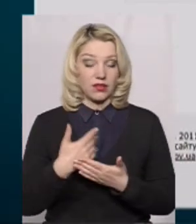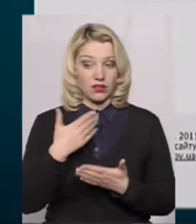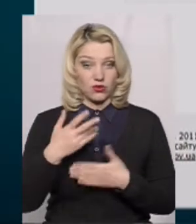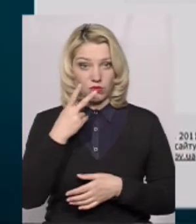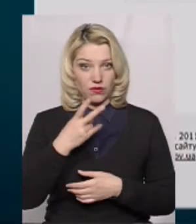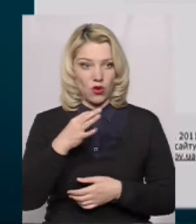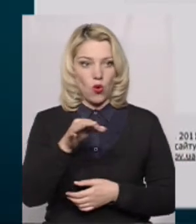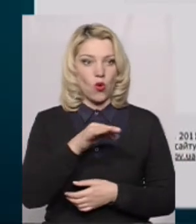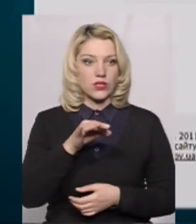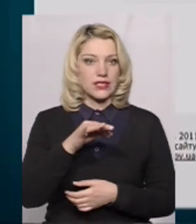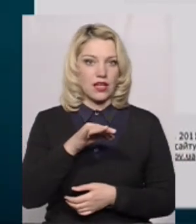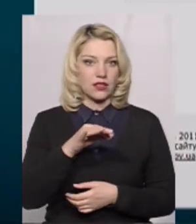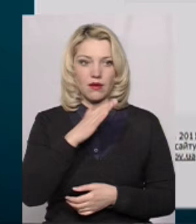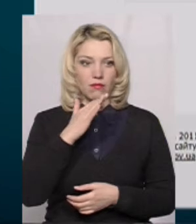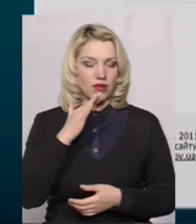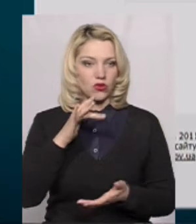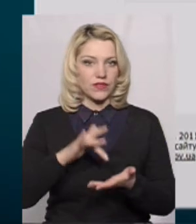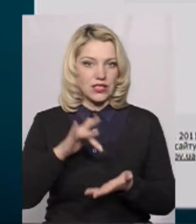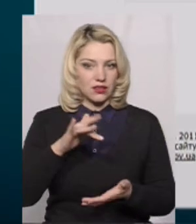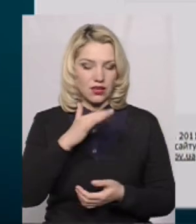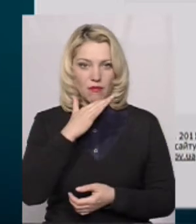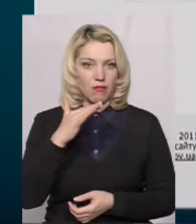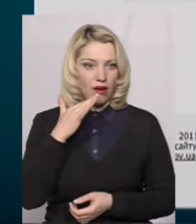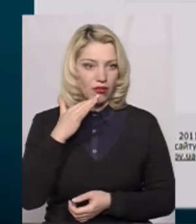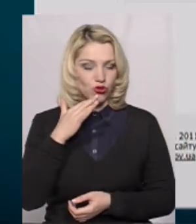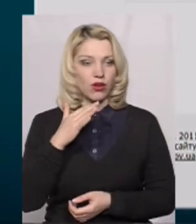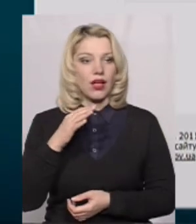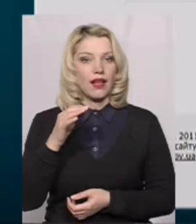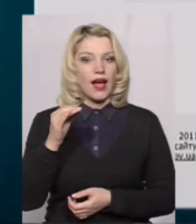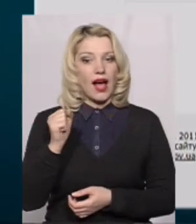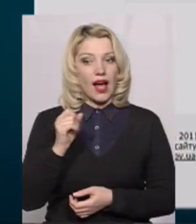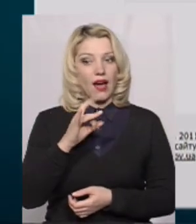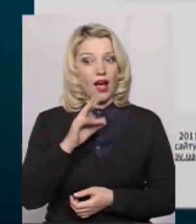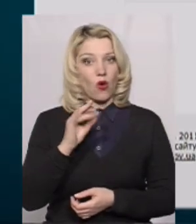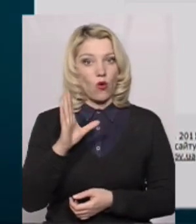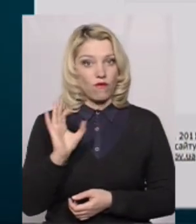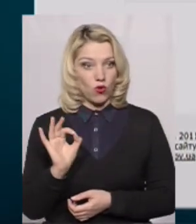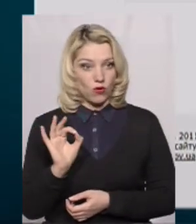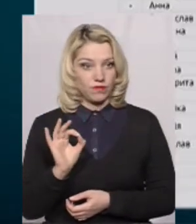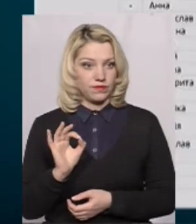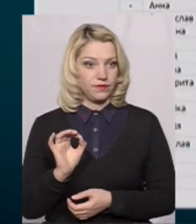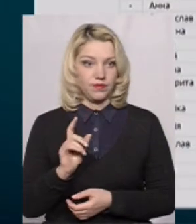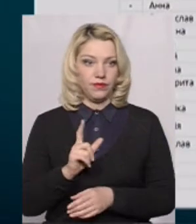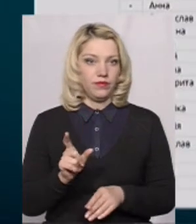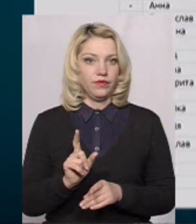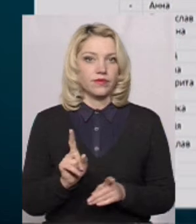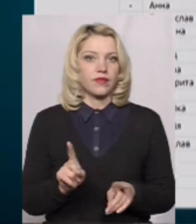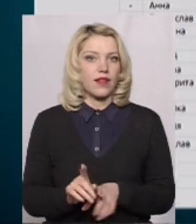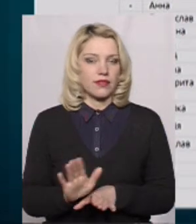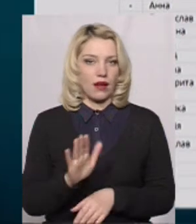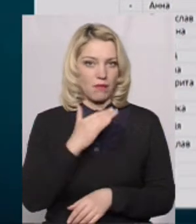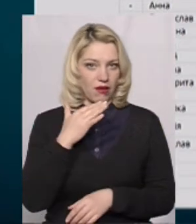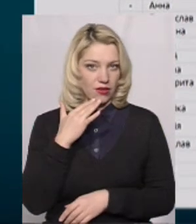побачила, на Озерній багато, в центрі багато. А в Раково, ну, не так багато.